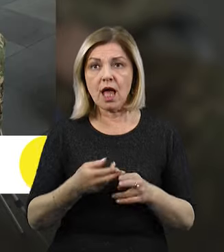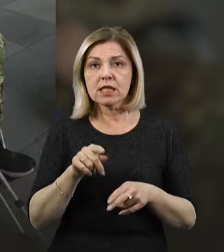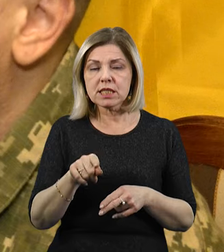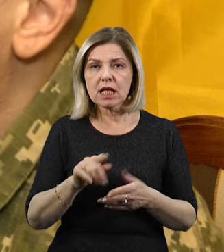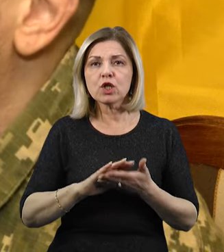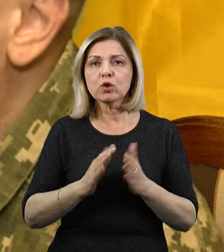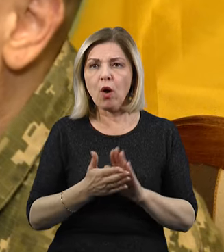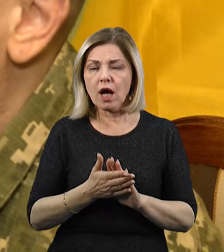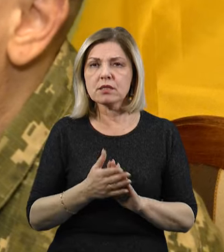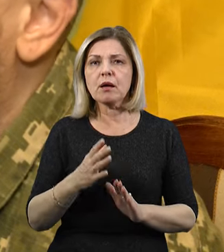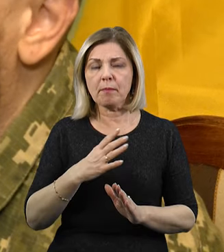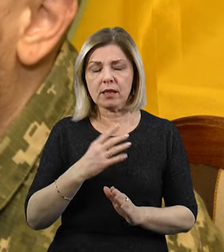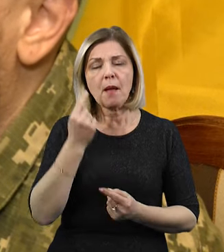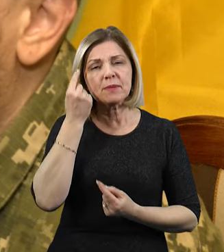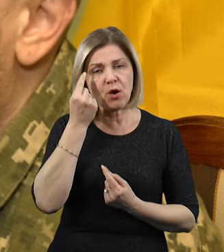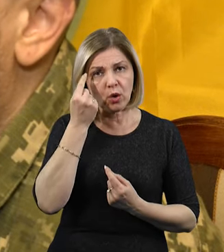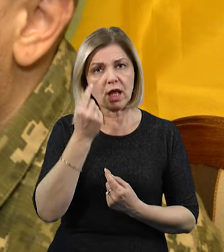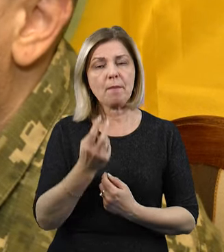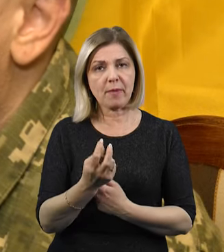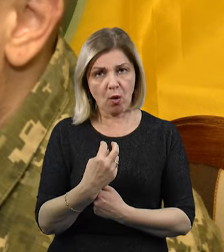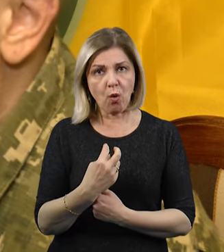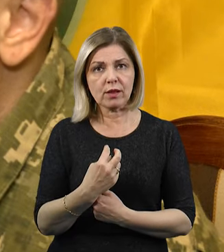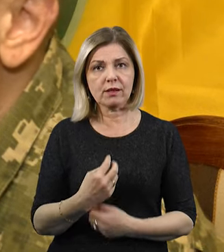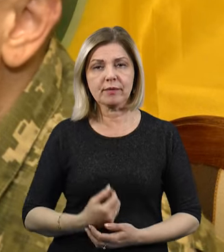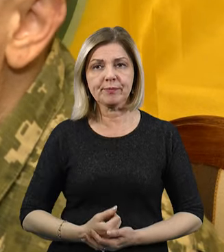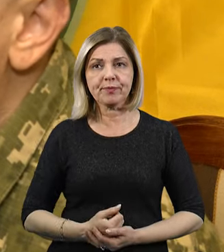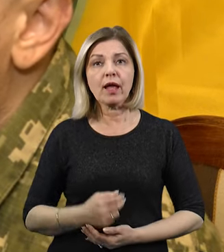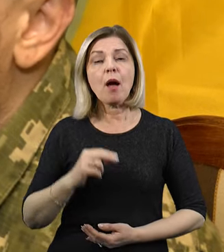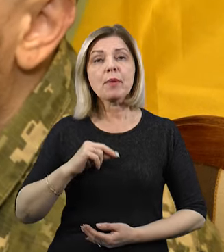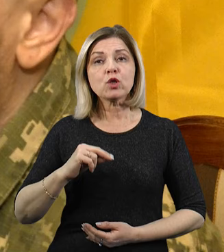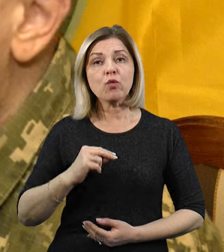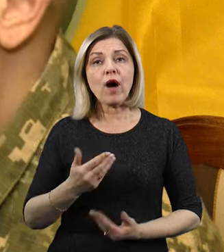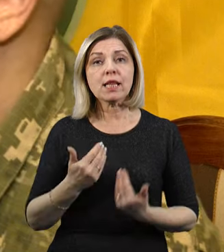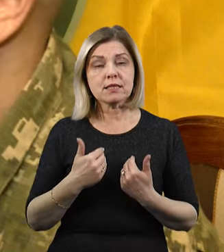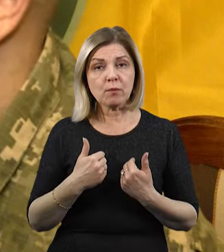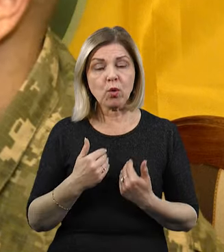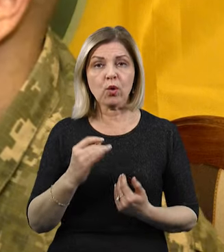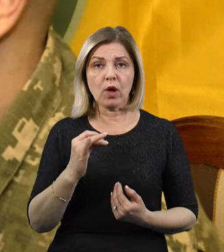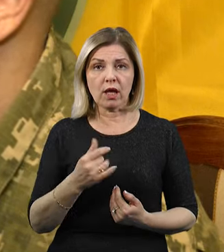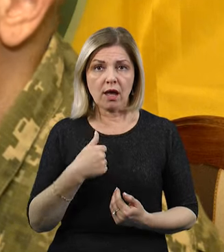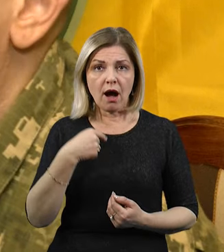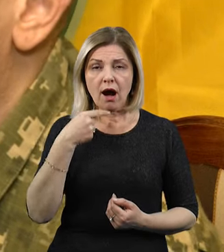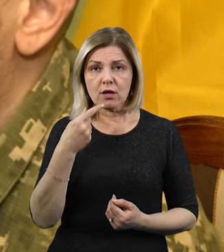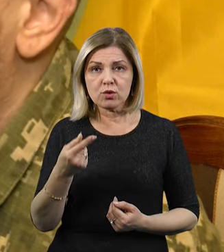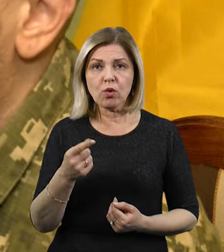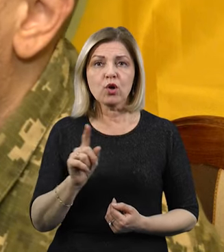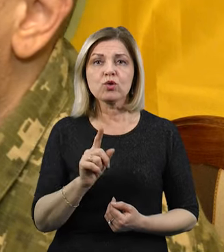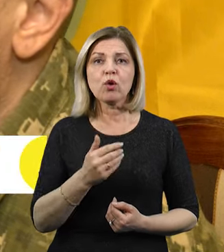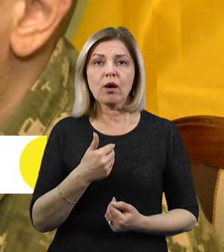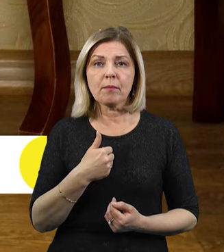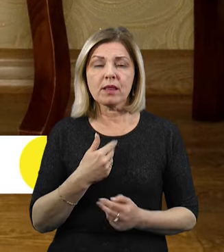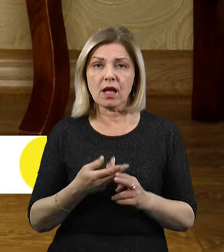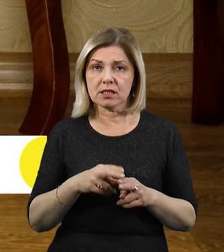морально. Психотерапевт приходила, ну працювали зі мною, і якось я кажу, от мене це, типо,